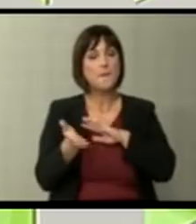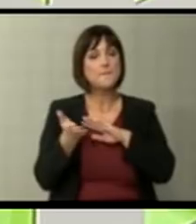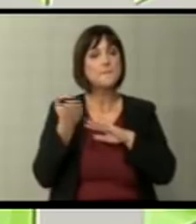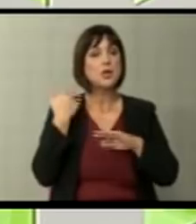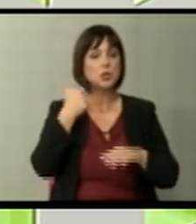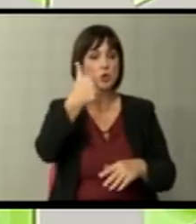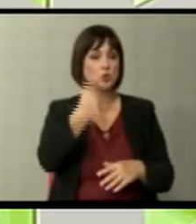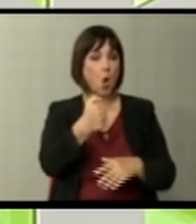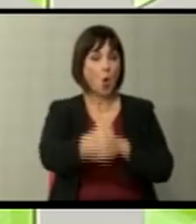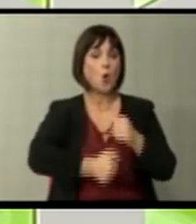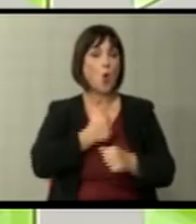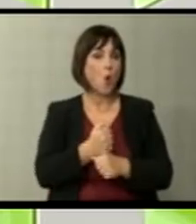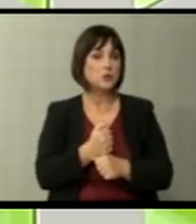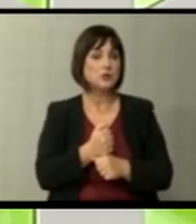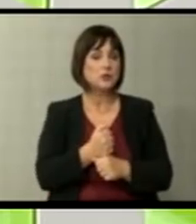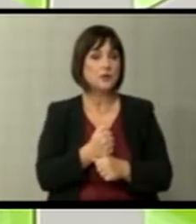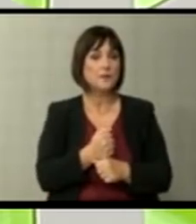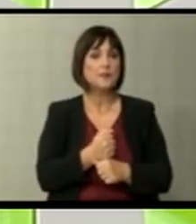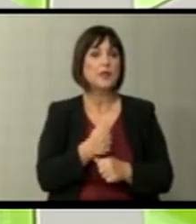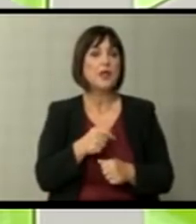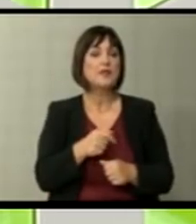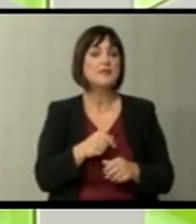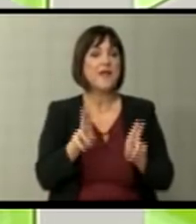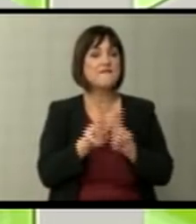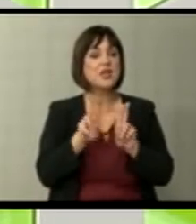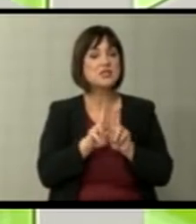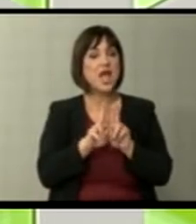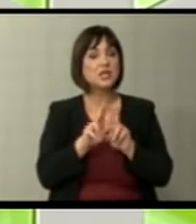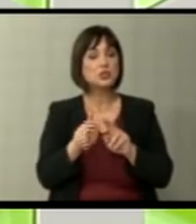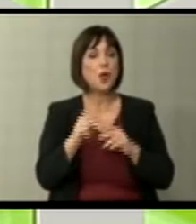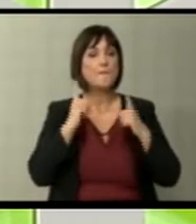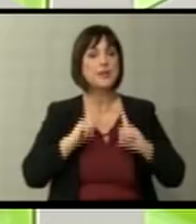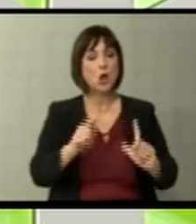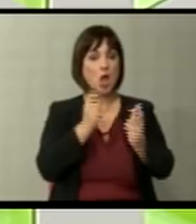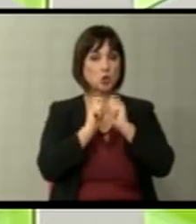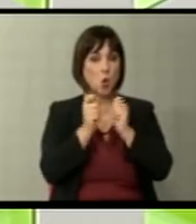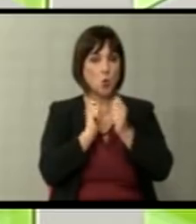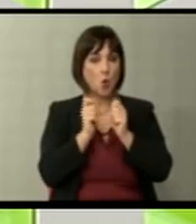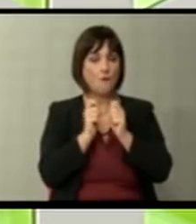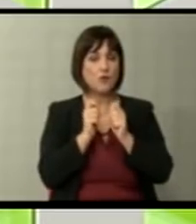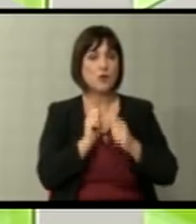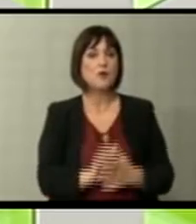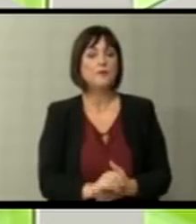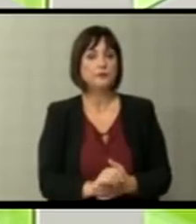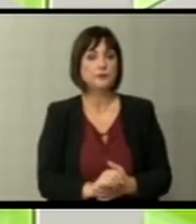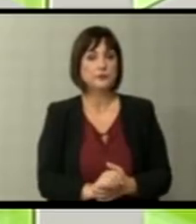сто години на Версајскиот мировен договор на